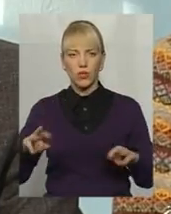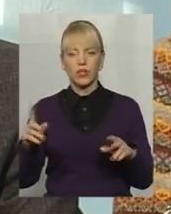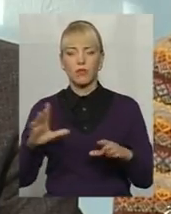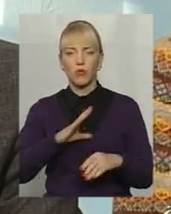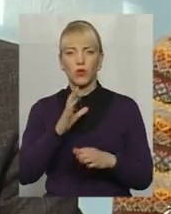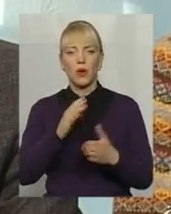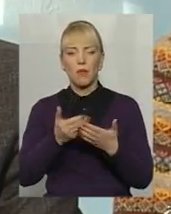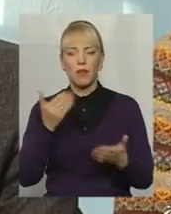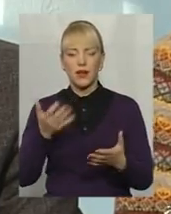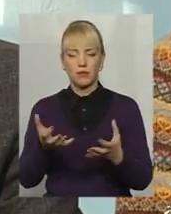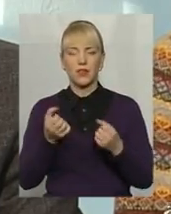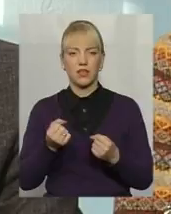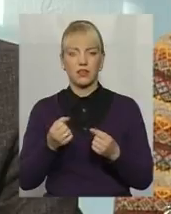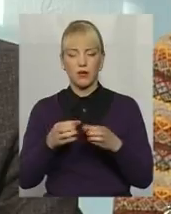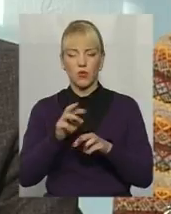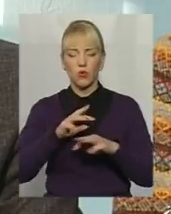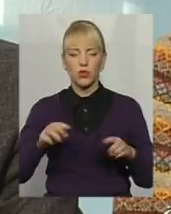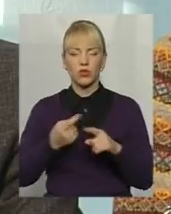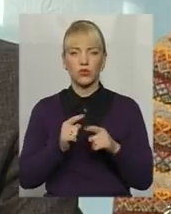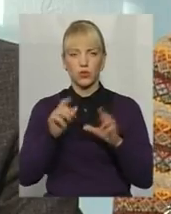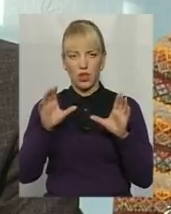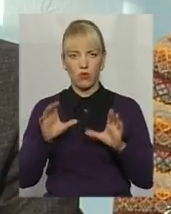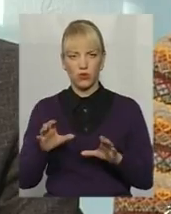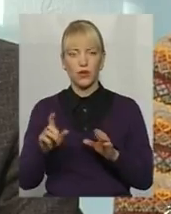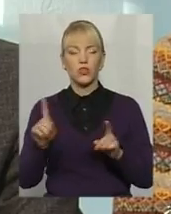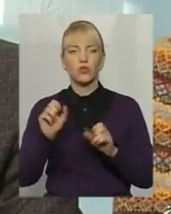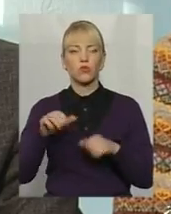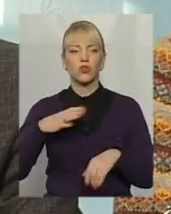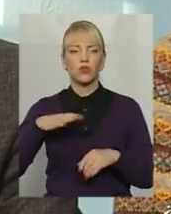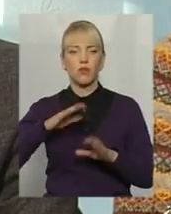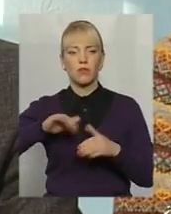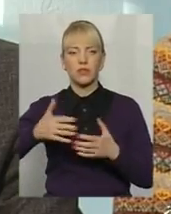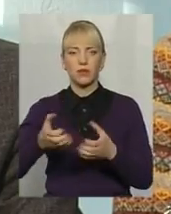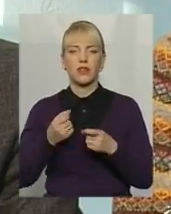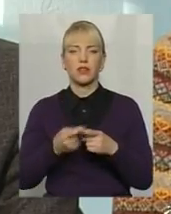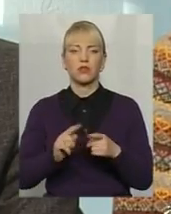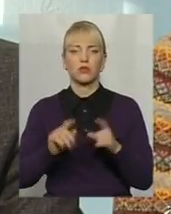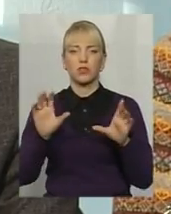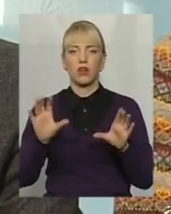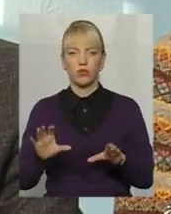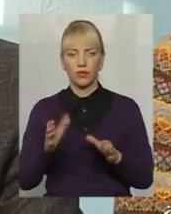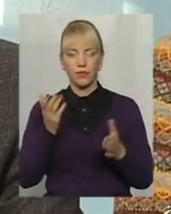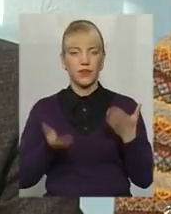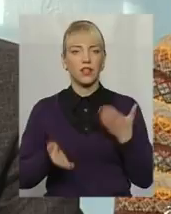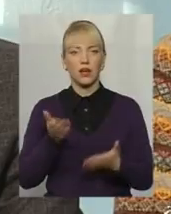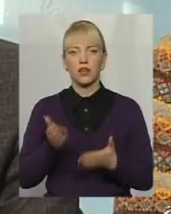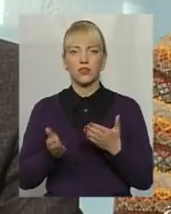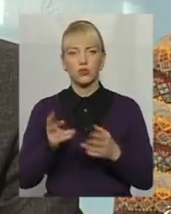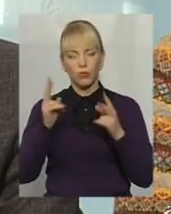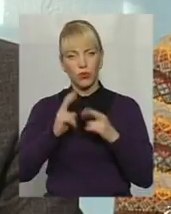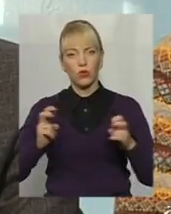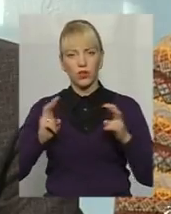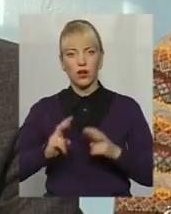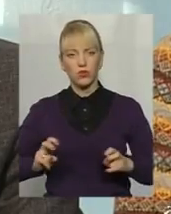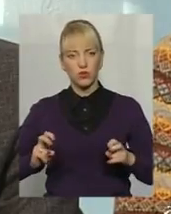закону, І що ми можемо очікувати від, після прийняття даного закону? Якщо проаналізувати